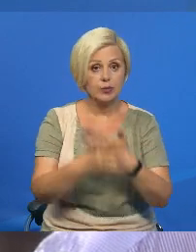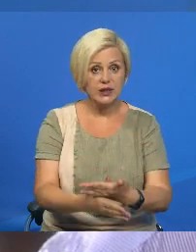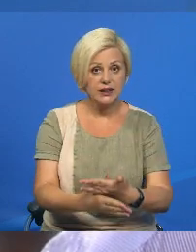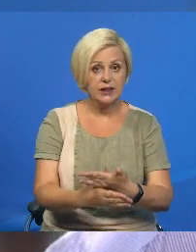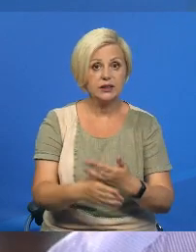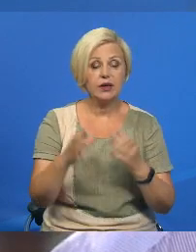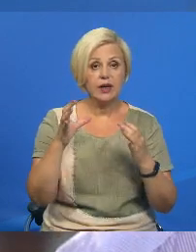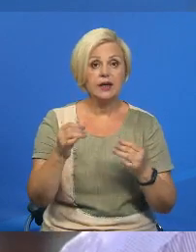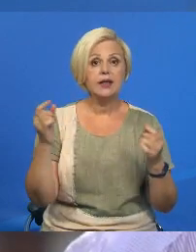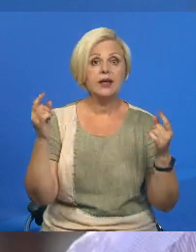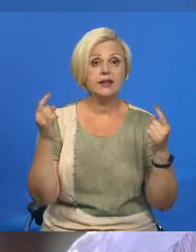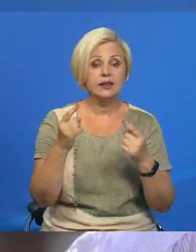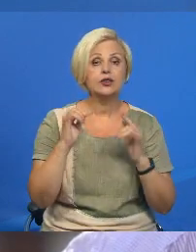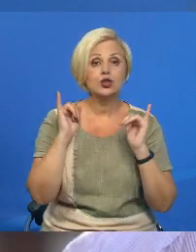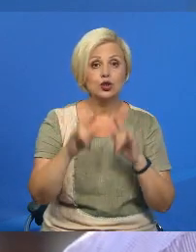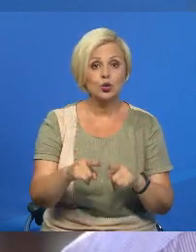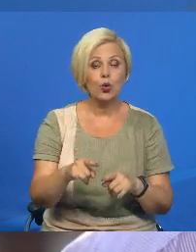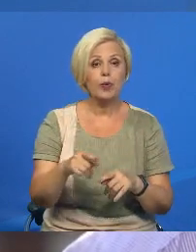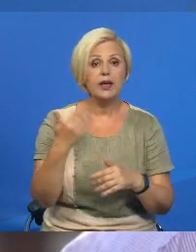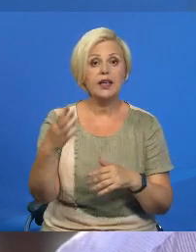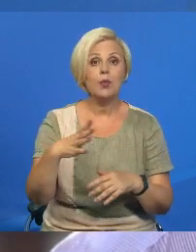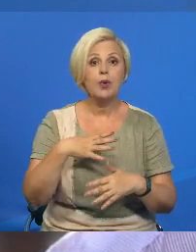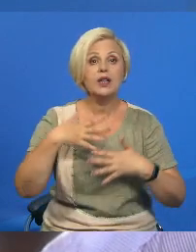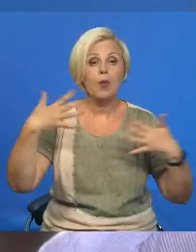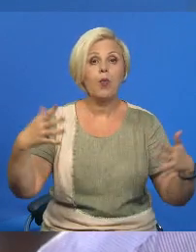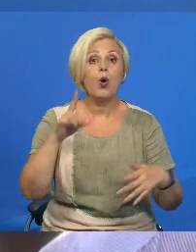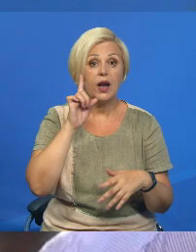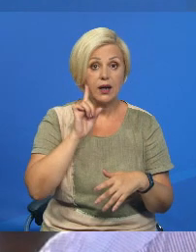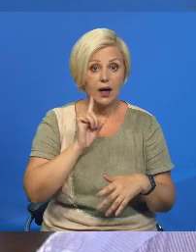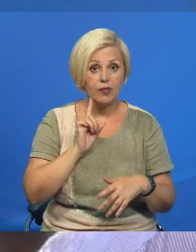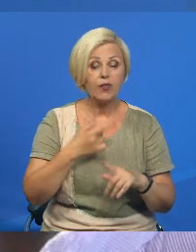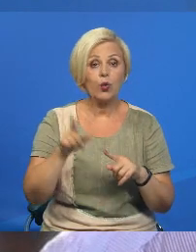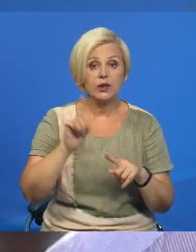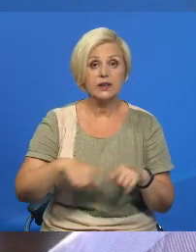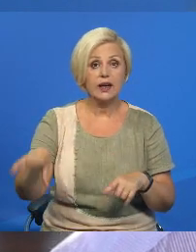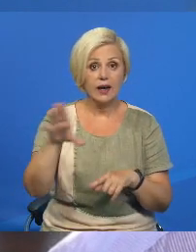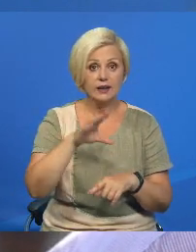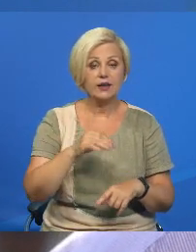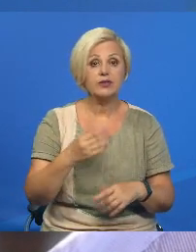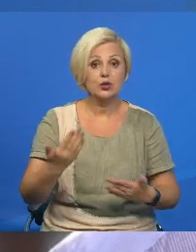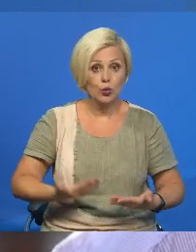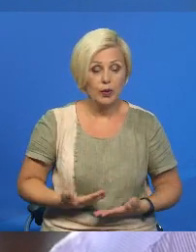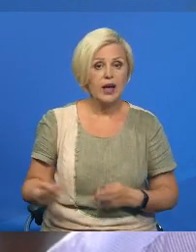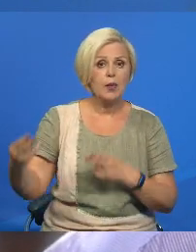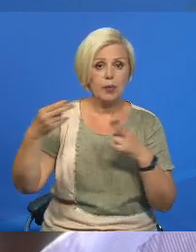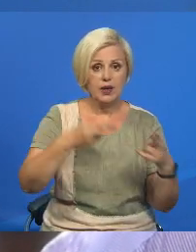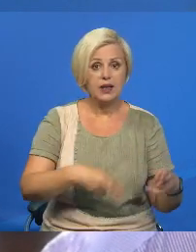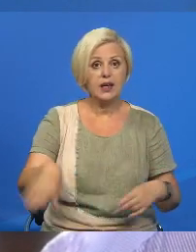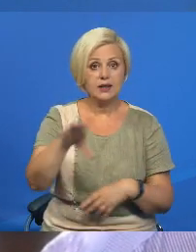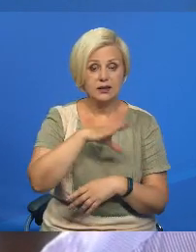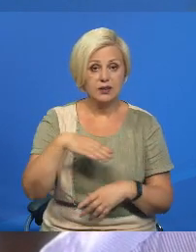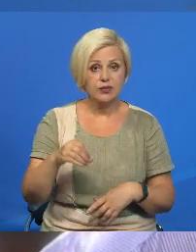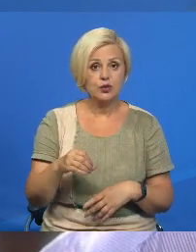Ну и, соответственно, для того, чтобы им было более комфортно это все переносить, переезды и так далее,